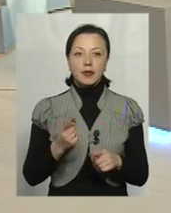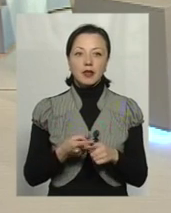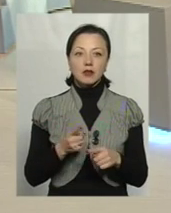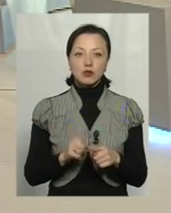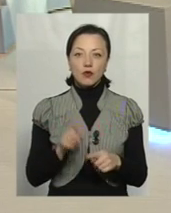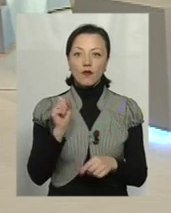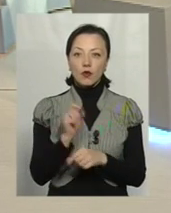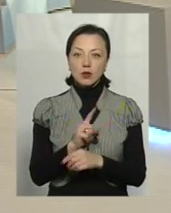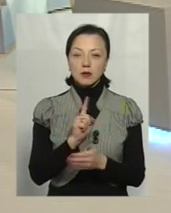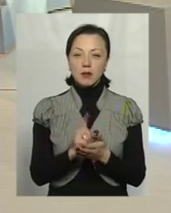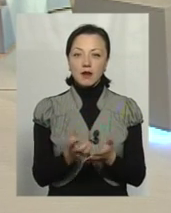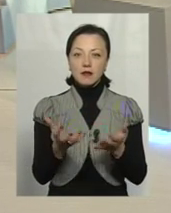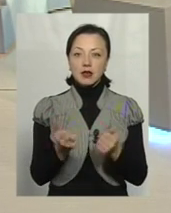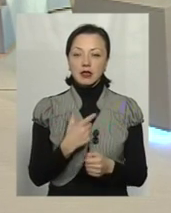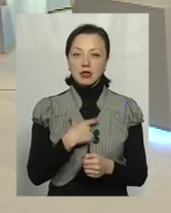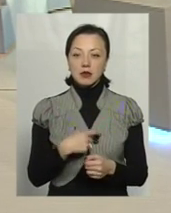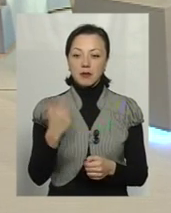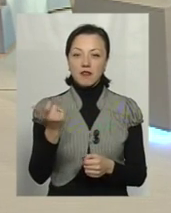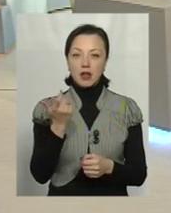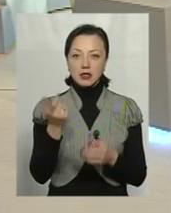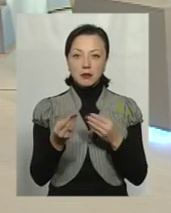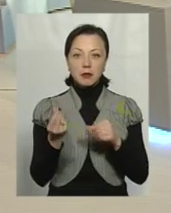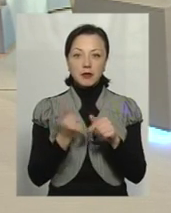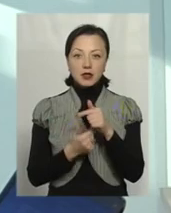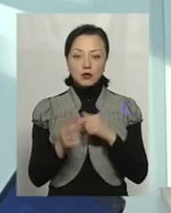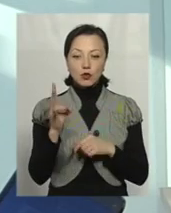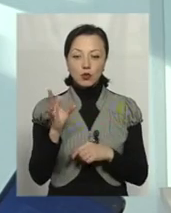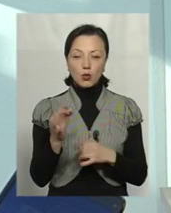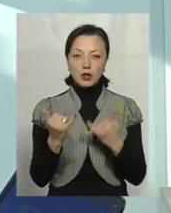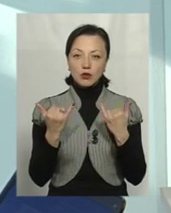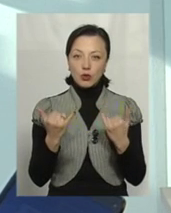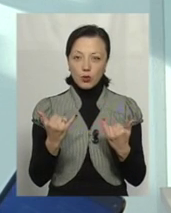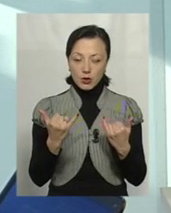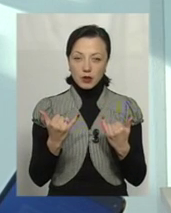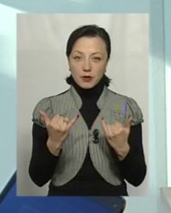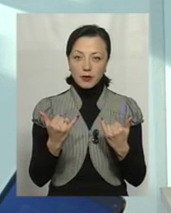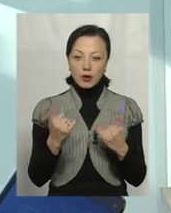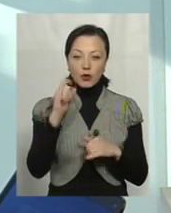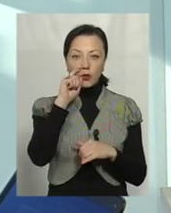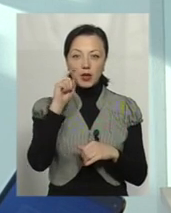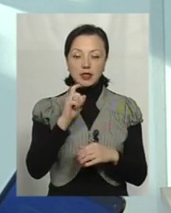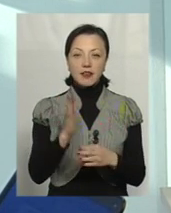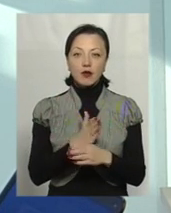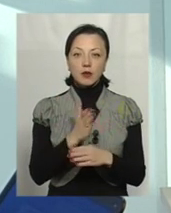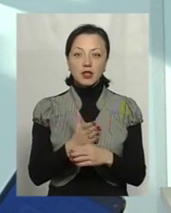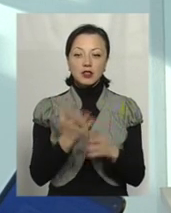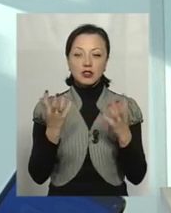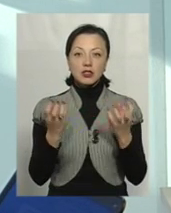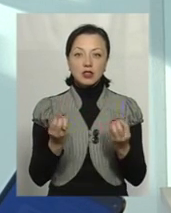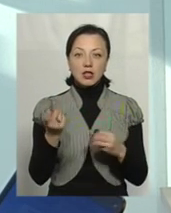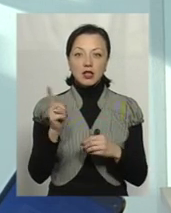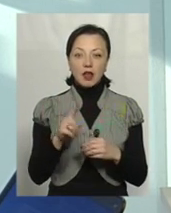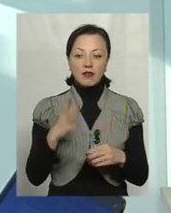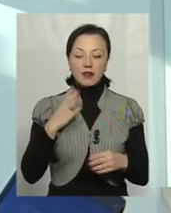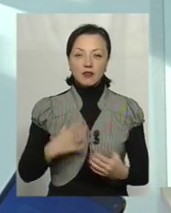той власник бізнесу. Мав би брати, але на сьогодні, скажімо так, ті українські виробники, які ще навіть якось